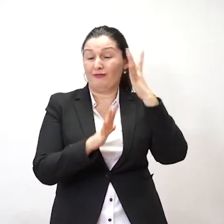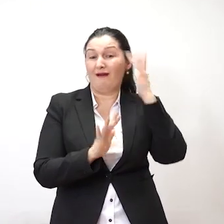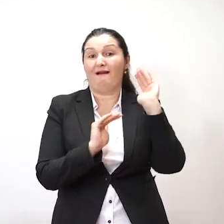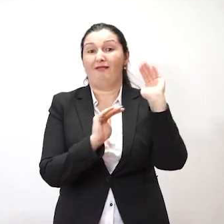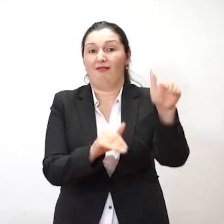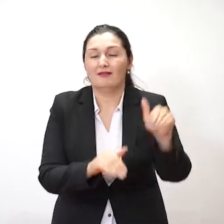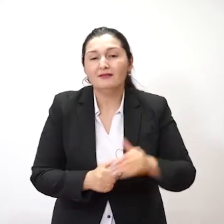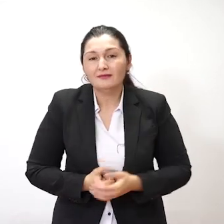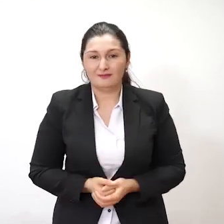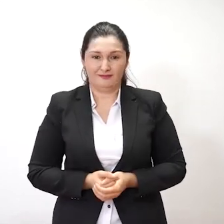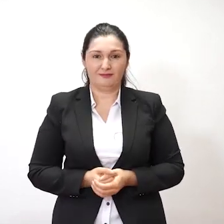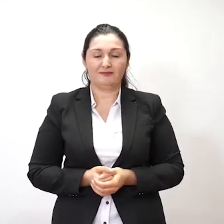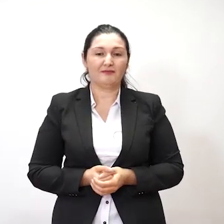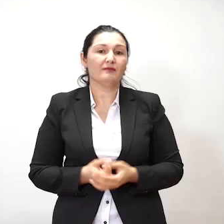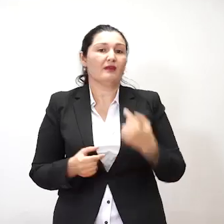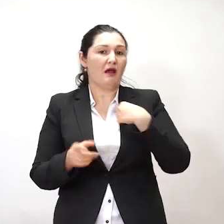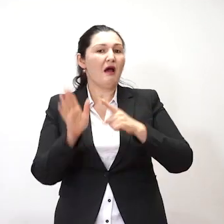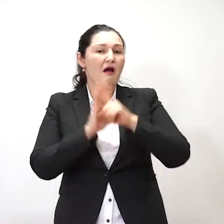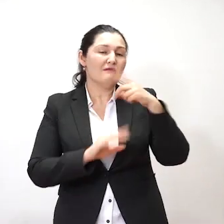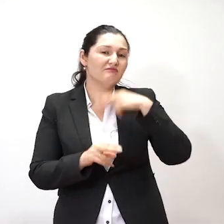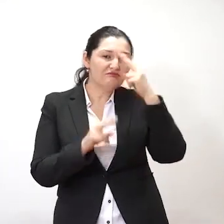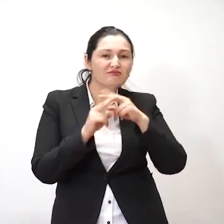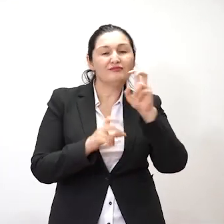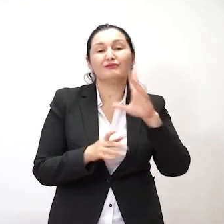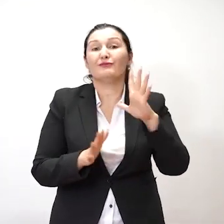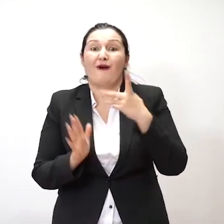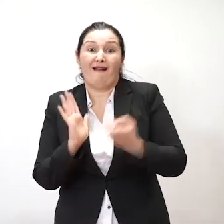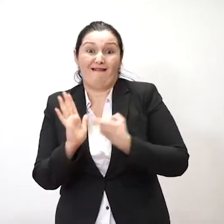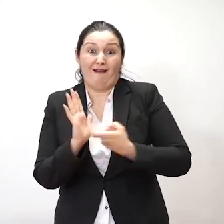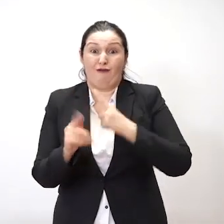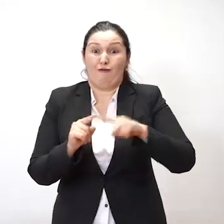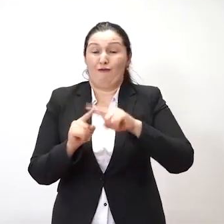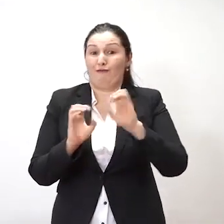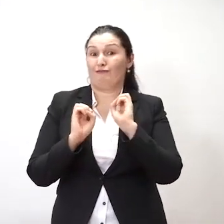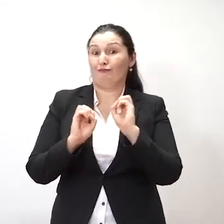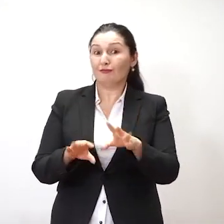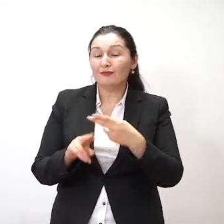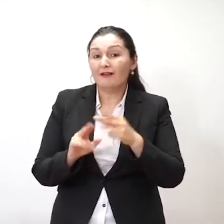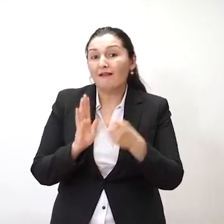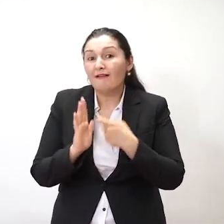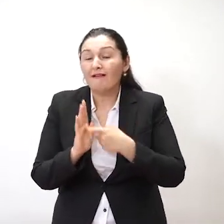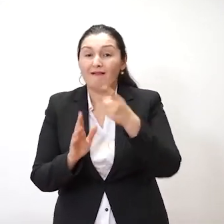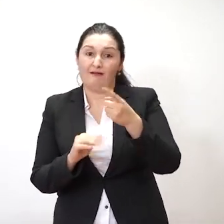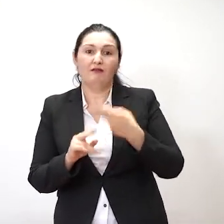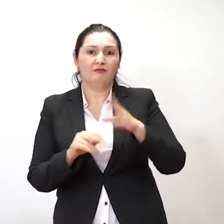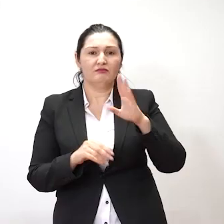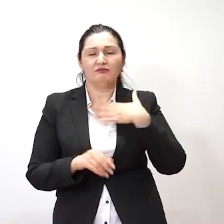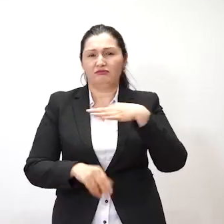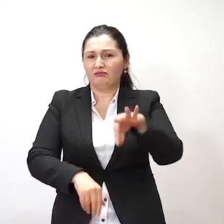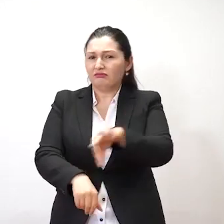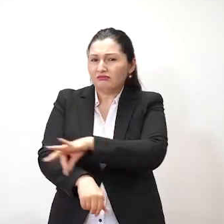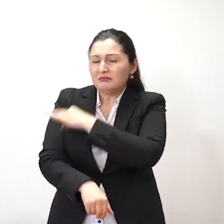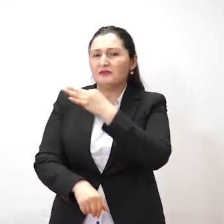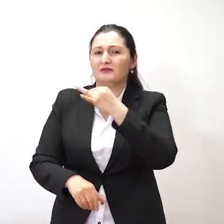PYM JBZ درست دارم رفتیم این مصفره، این درمجا همین شوهرم، همین